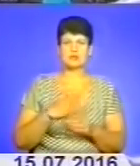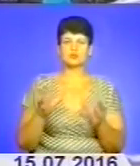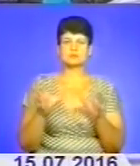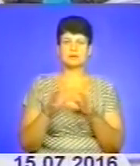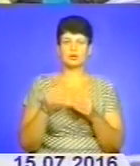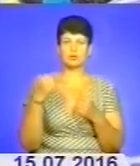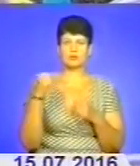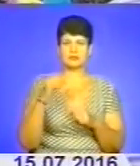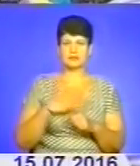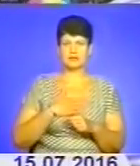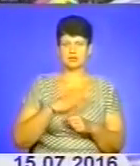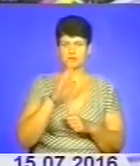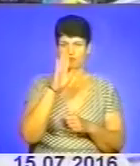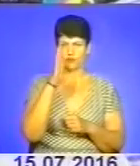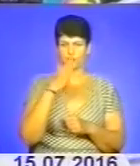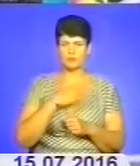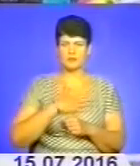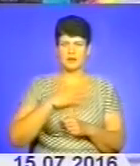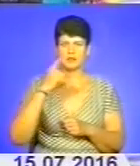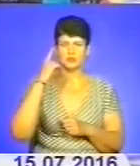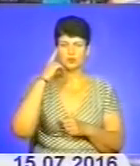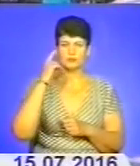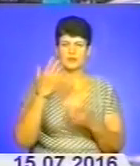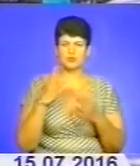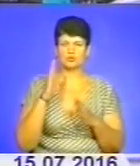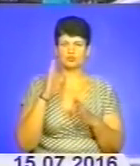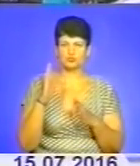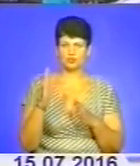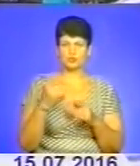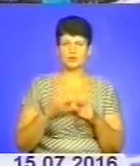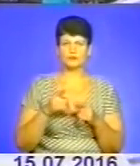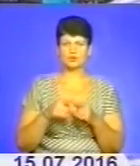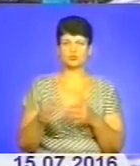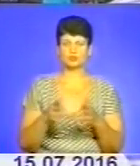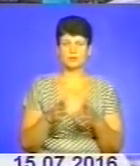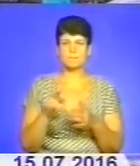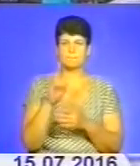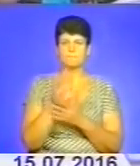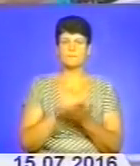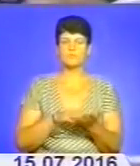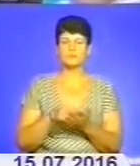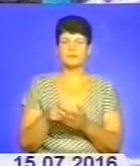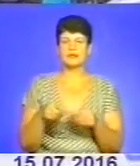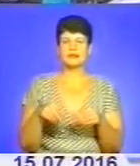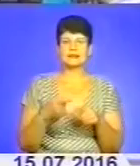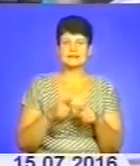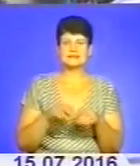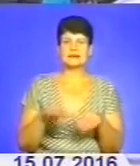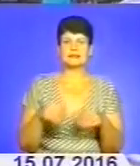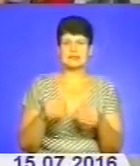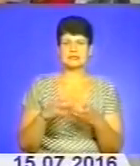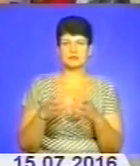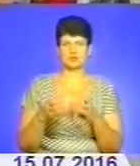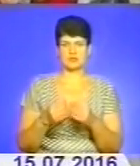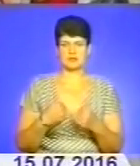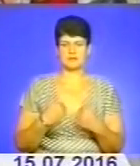перемогу над нашим ворогом. Я думаю, що якщо буде відбуватися в такому русі ця проща, я думаю, що це дасть відповідний результат для всіх нас.